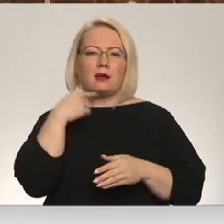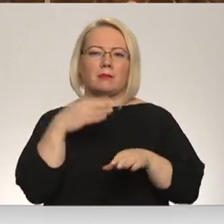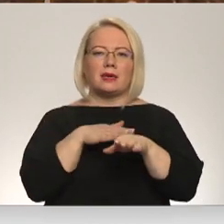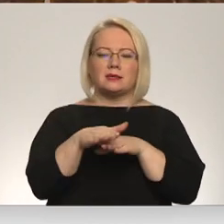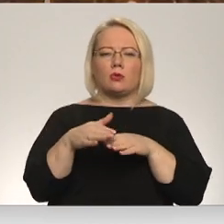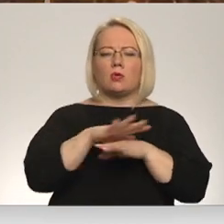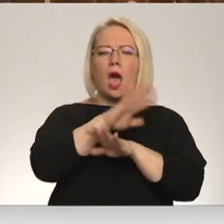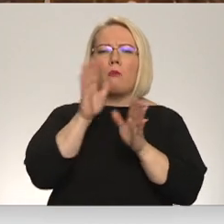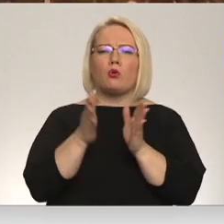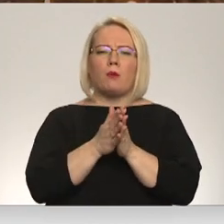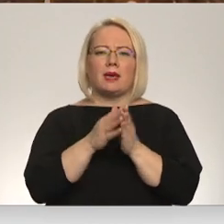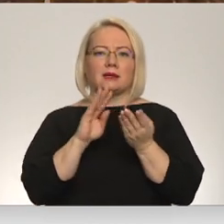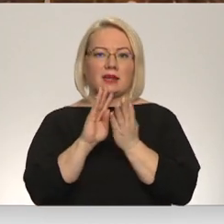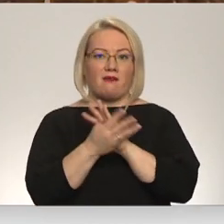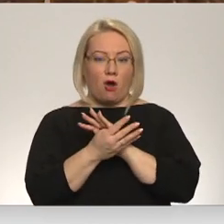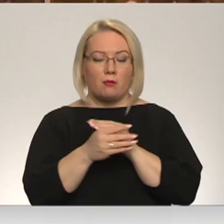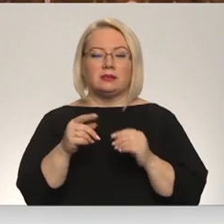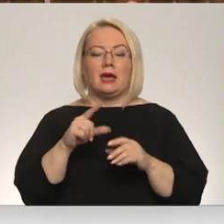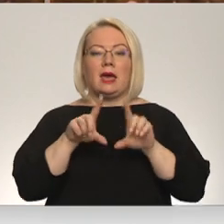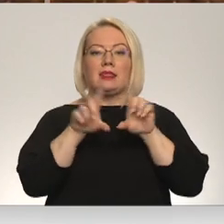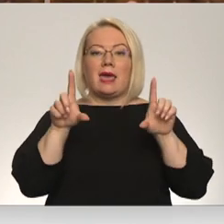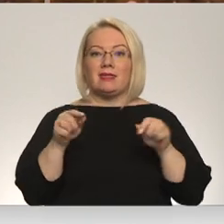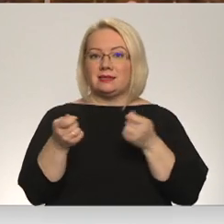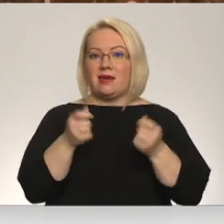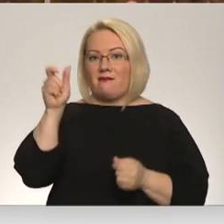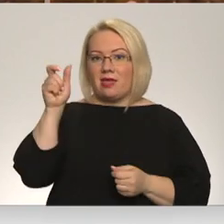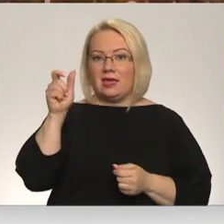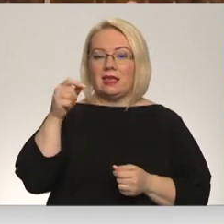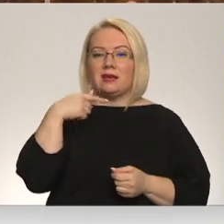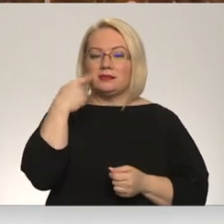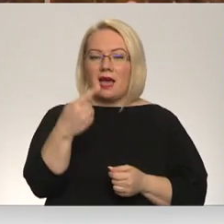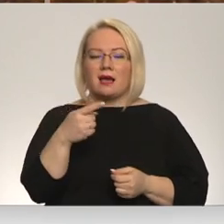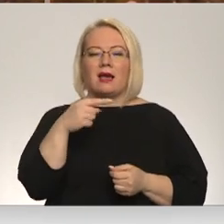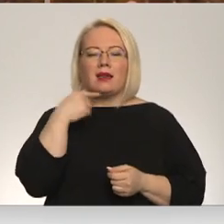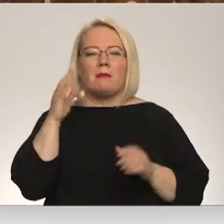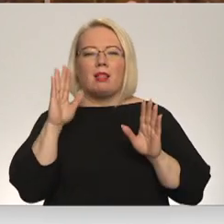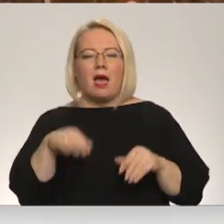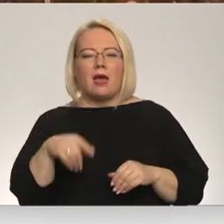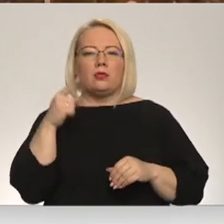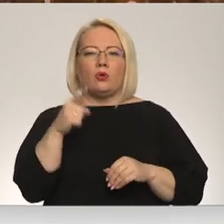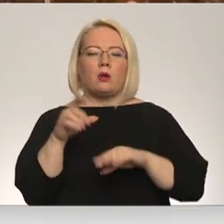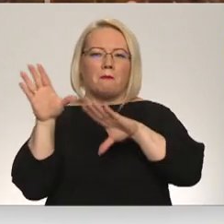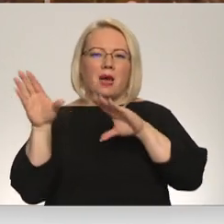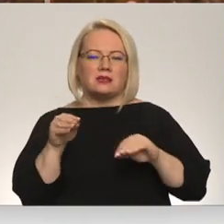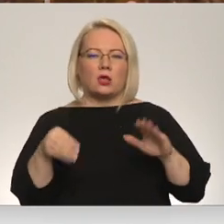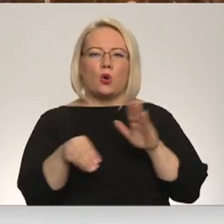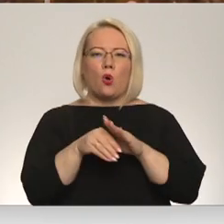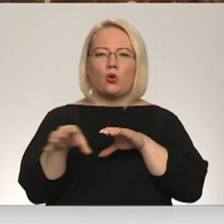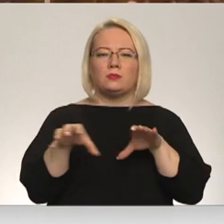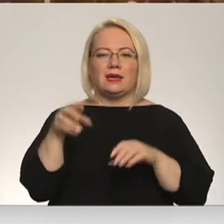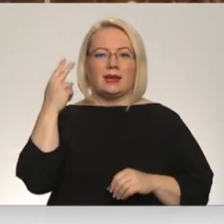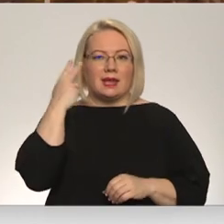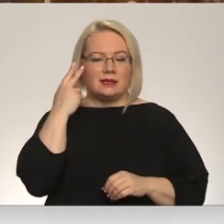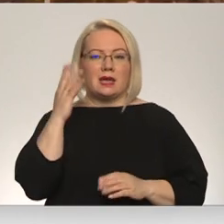reformas. Dienesta vadības skaidrot, tas vajadzīgs, lai iestādi kļūtu efektīvāku un mazinātos korupcijas rīski. Turpretīm